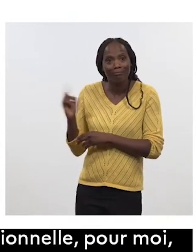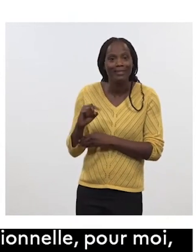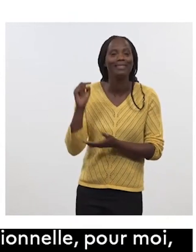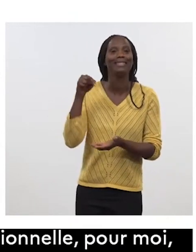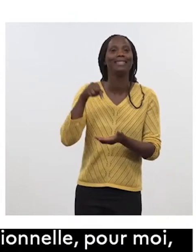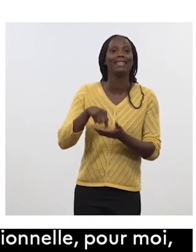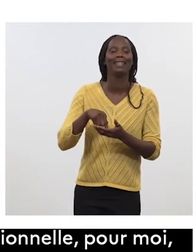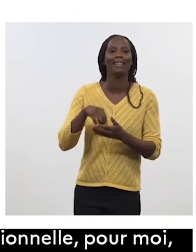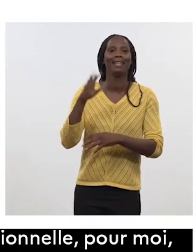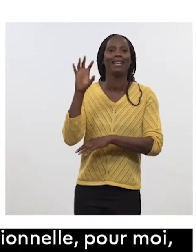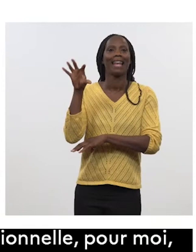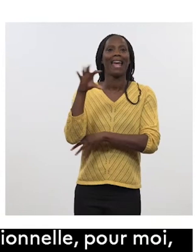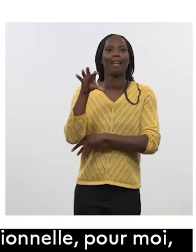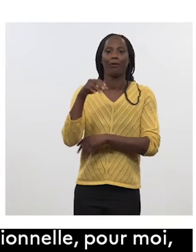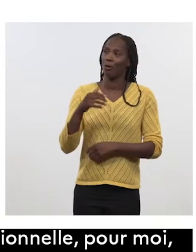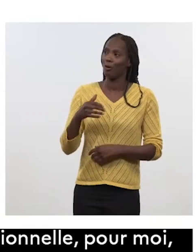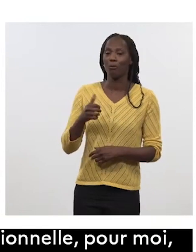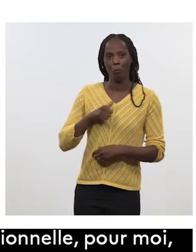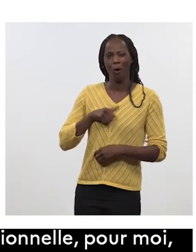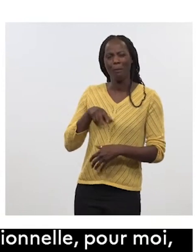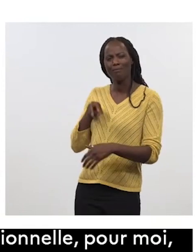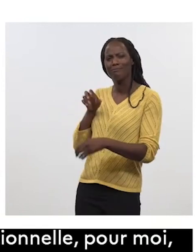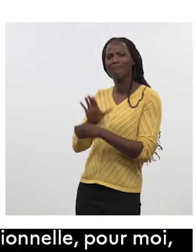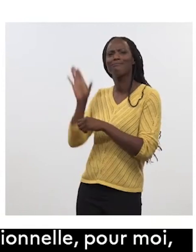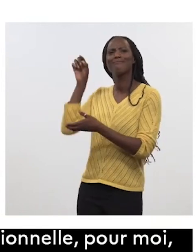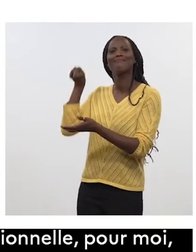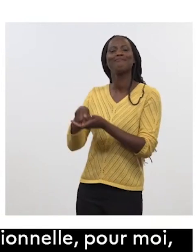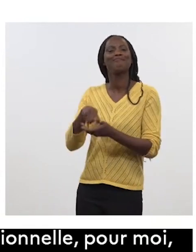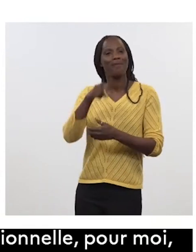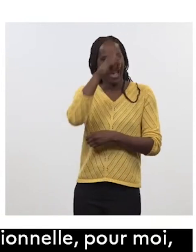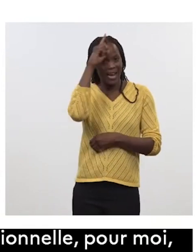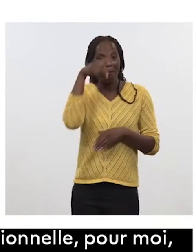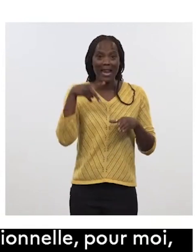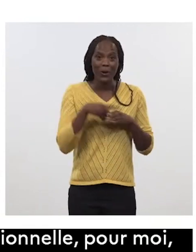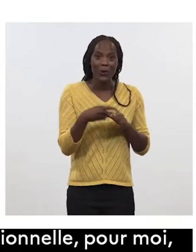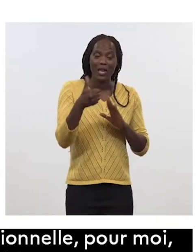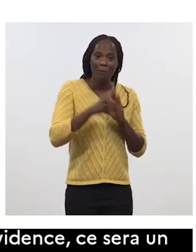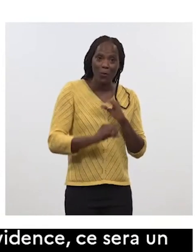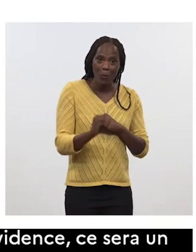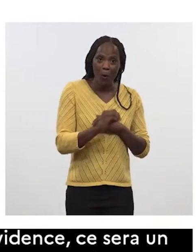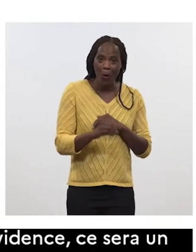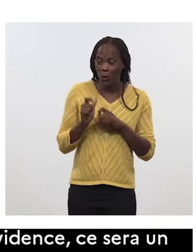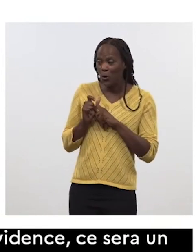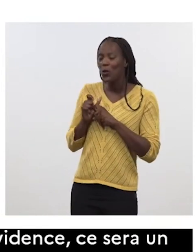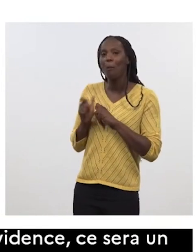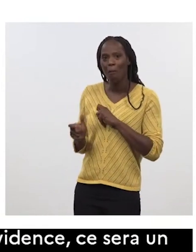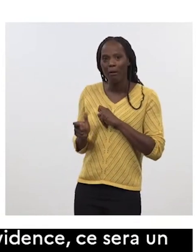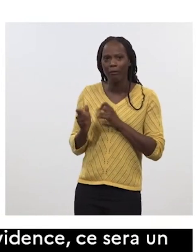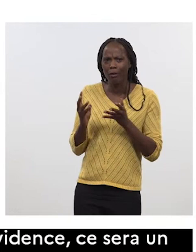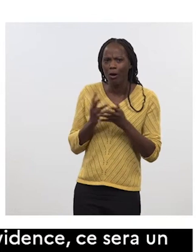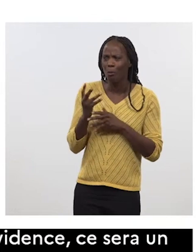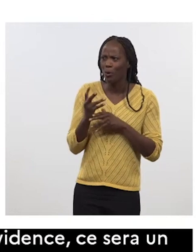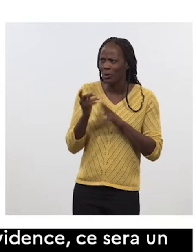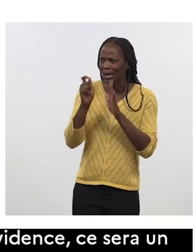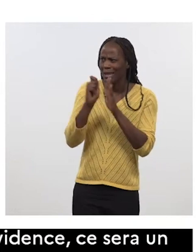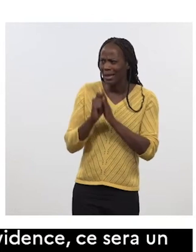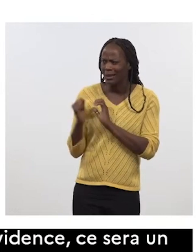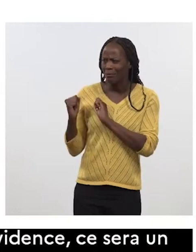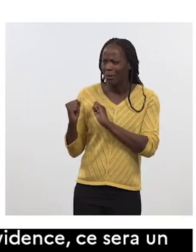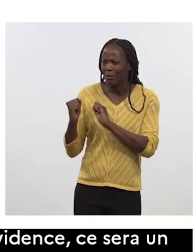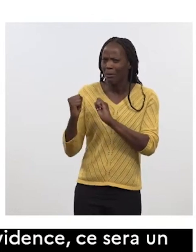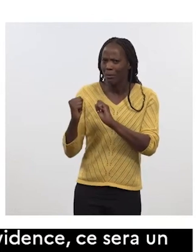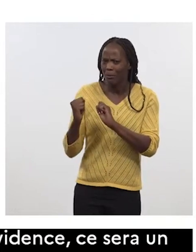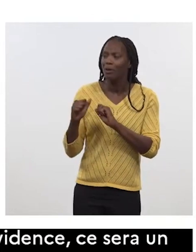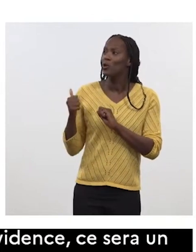cher Boris, à mon tour de venir en Allemagne au début du mois d'octobre et de continuer à arrêter les grands jalons de ce projet sur le calendrier que tu vas détailler